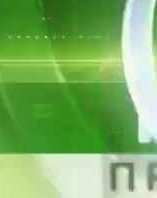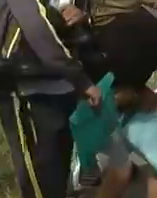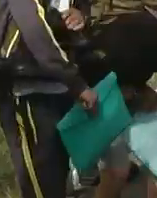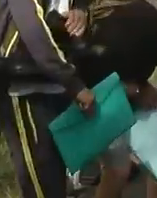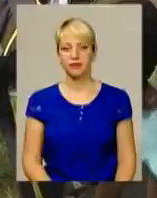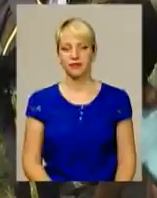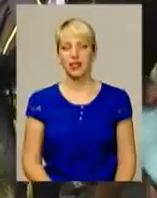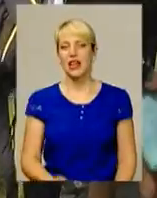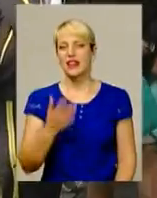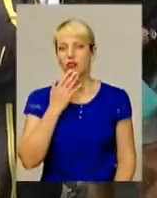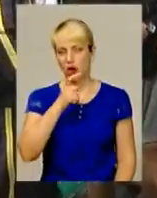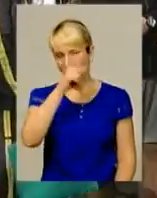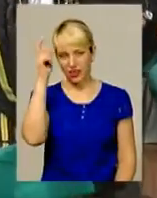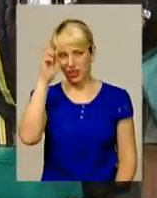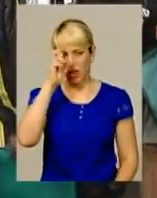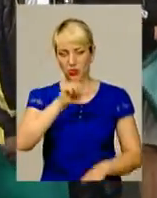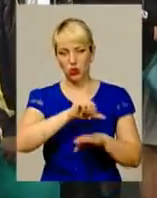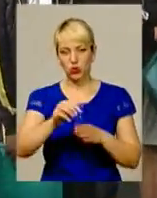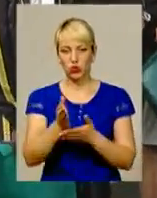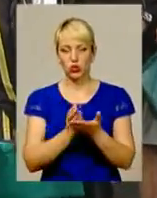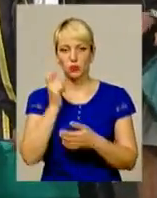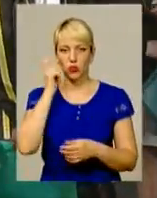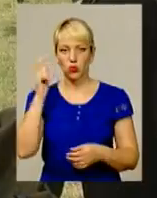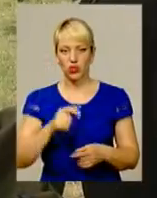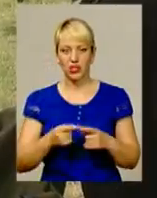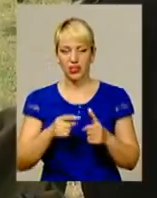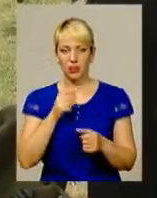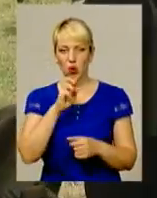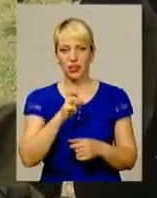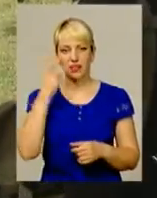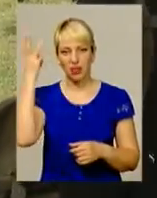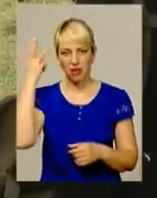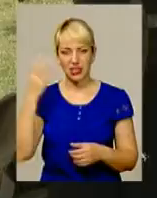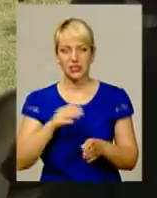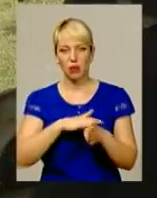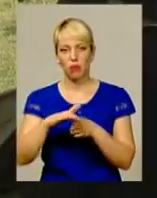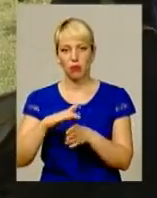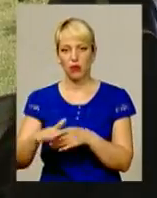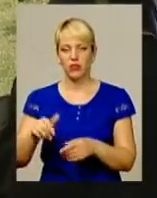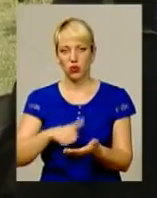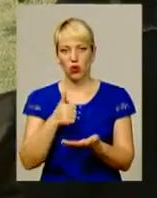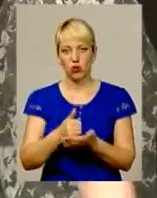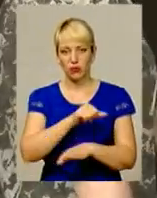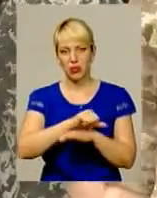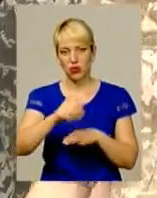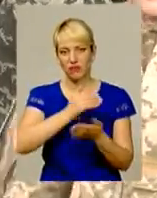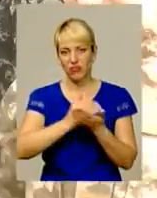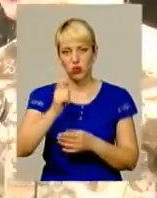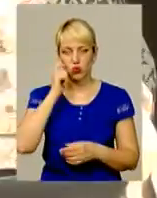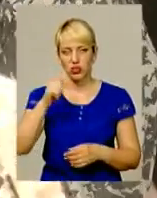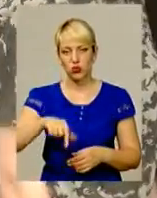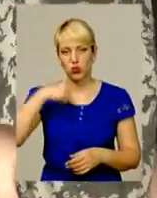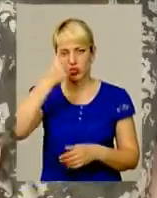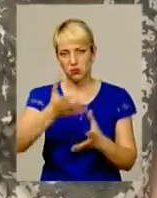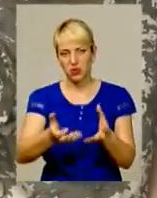У Національній академії Державної прикордонної служби України імені Богдана Хмельницького поповнення. Головний прикордонний виш України